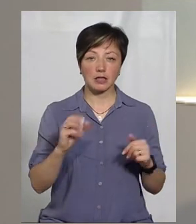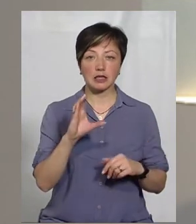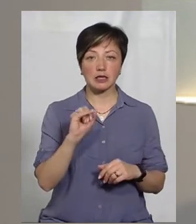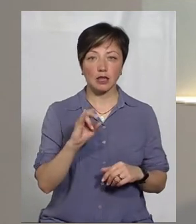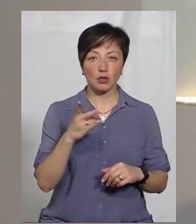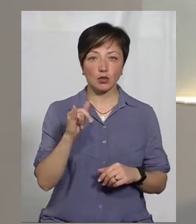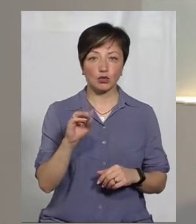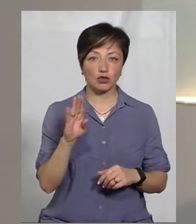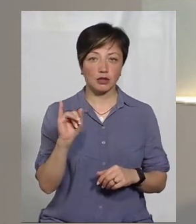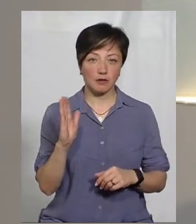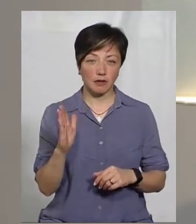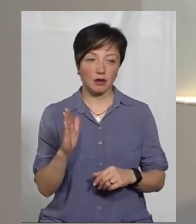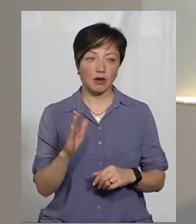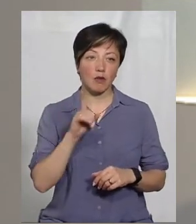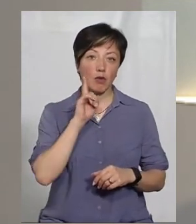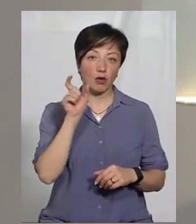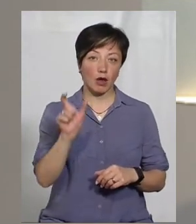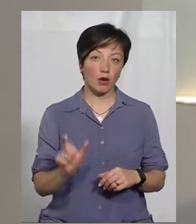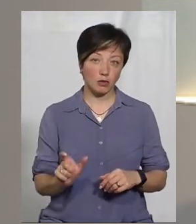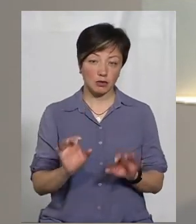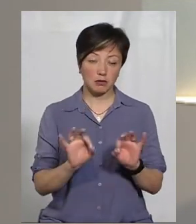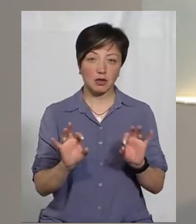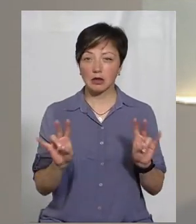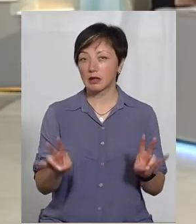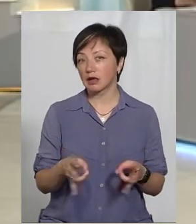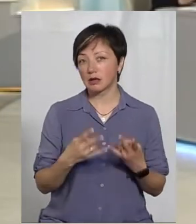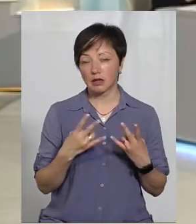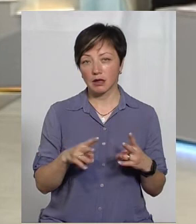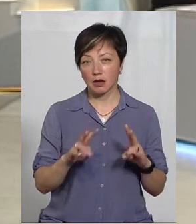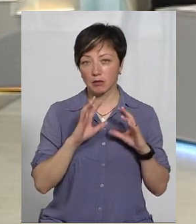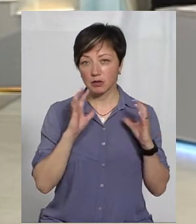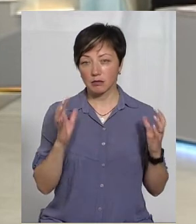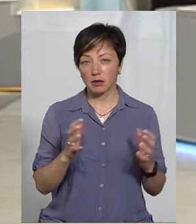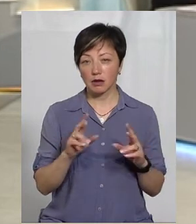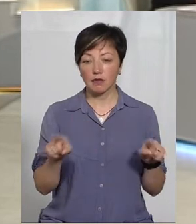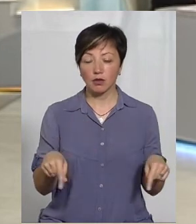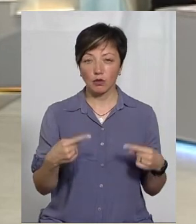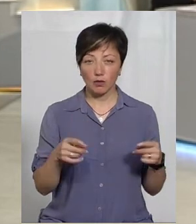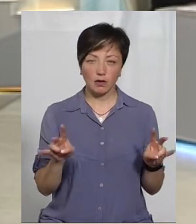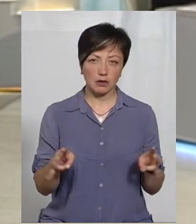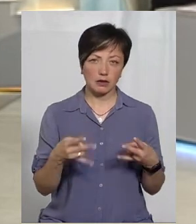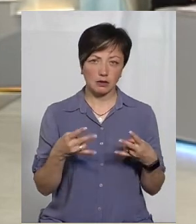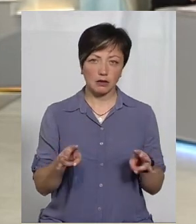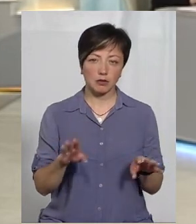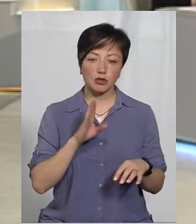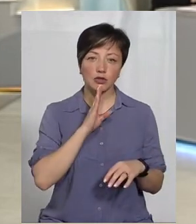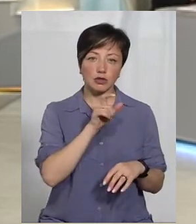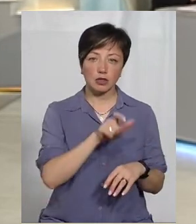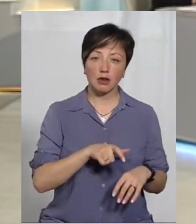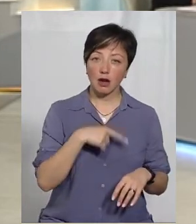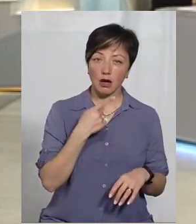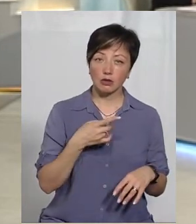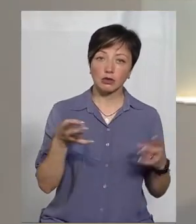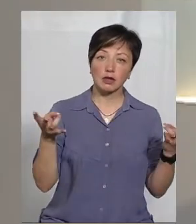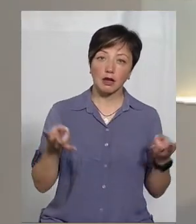в сюжеті молода людина каже, не треба відновлювати, жінка каже,